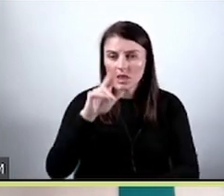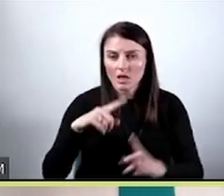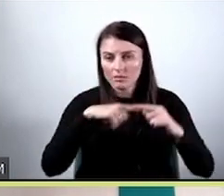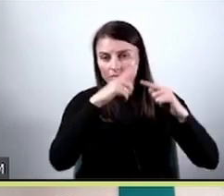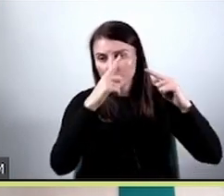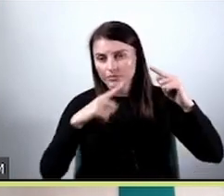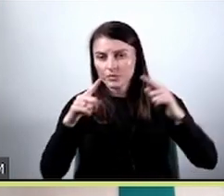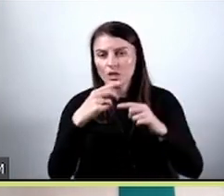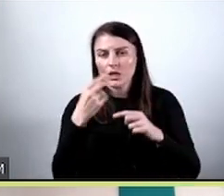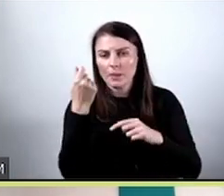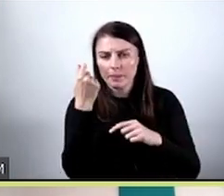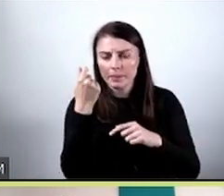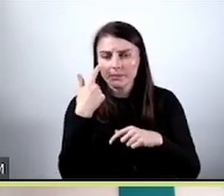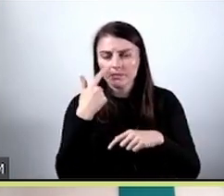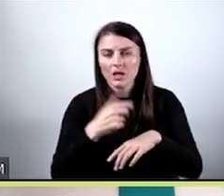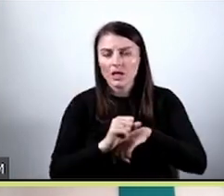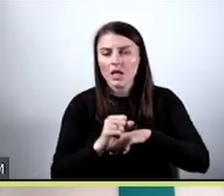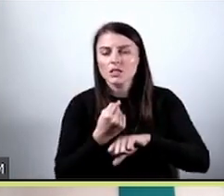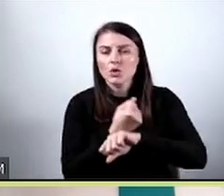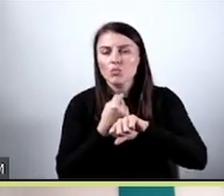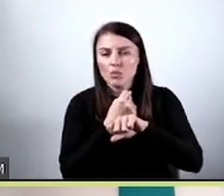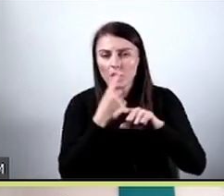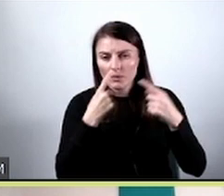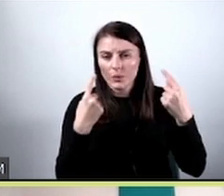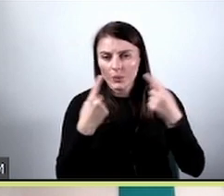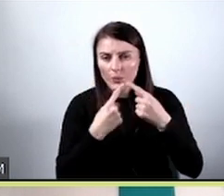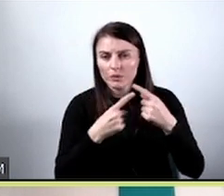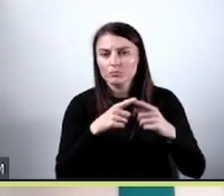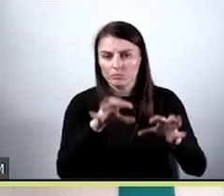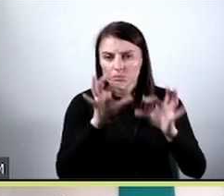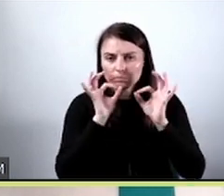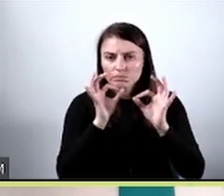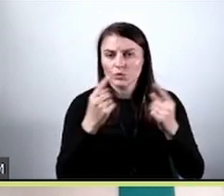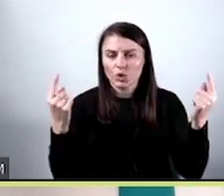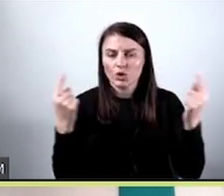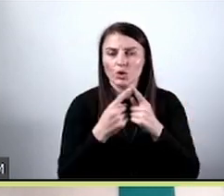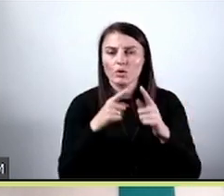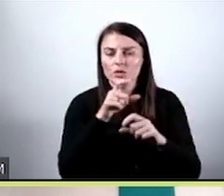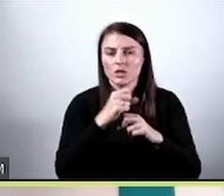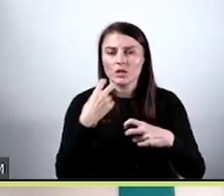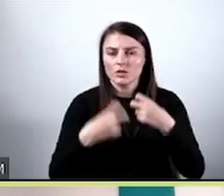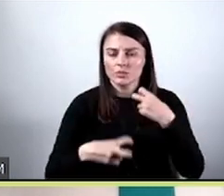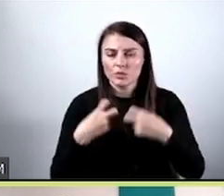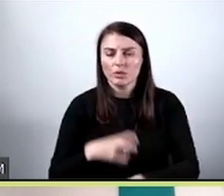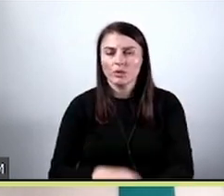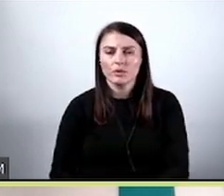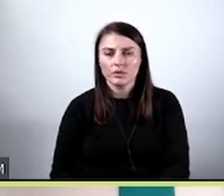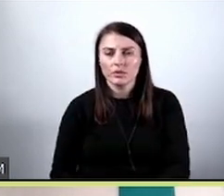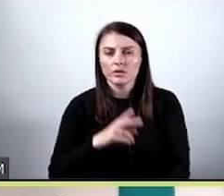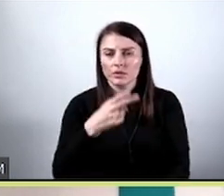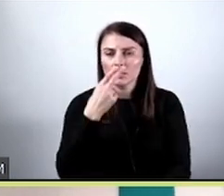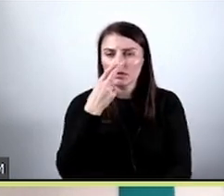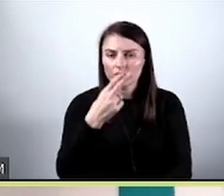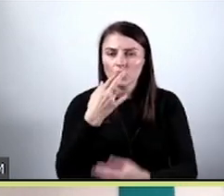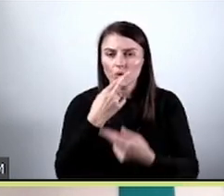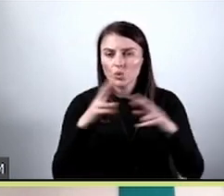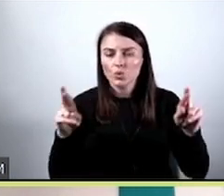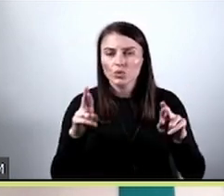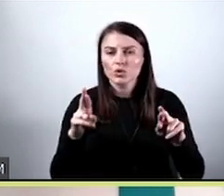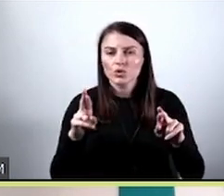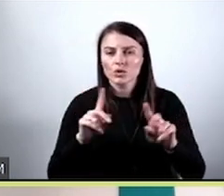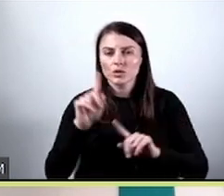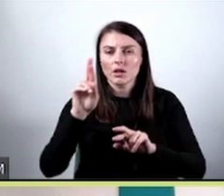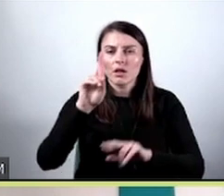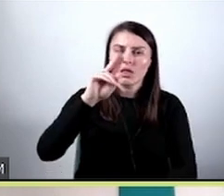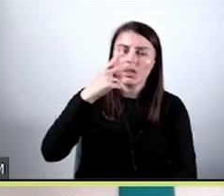prosta pokrywa się mniej więcej z tą pomarańczową i ten model jest bardzo dobrze dopasowany do problemu. Widzimy to też na współczynnikach, że R